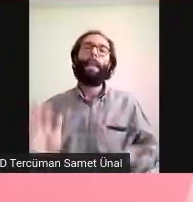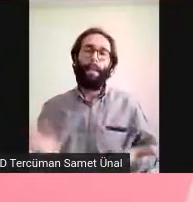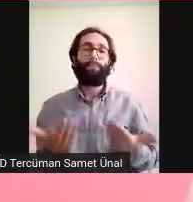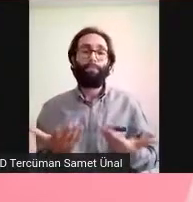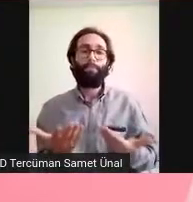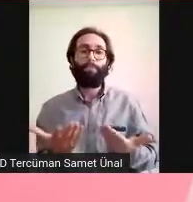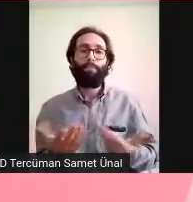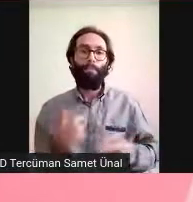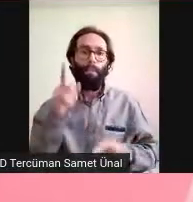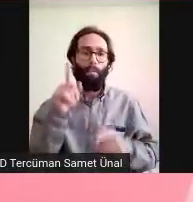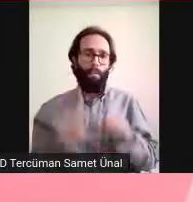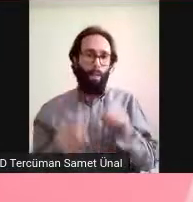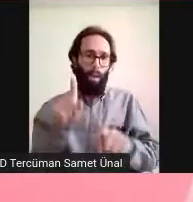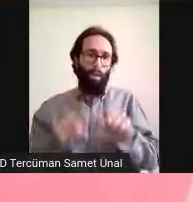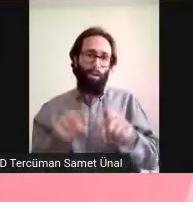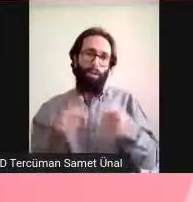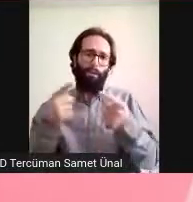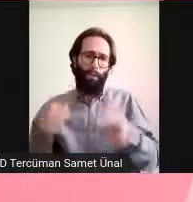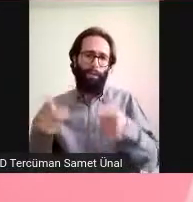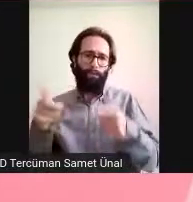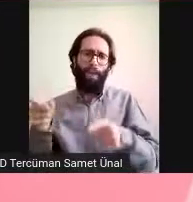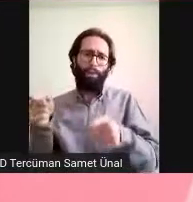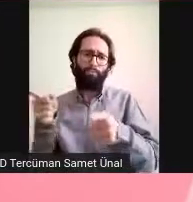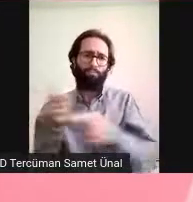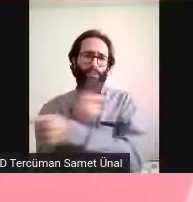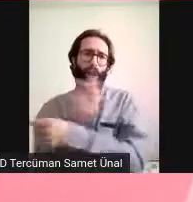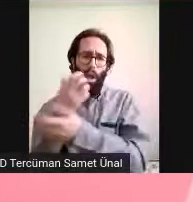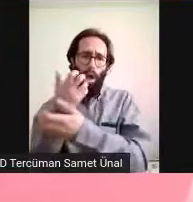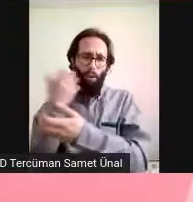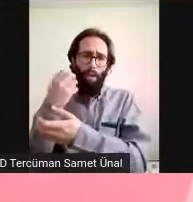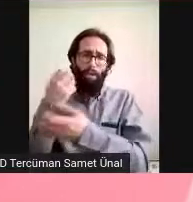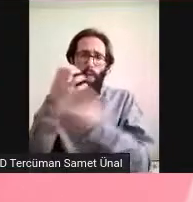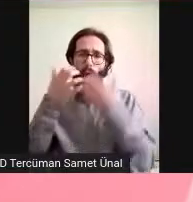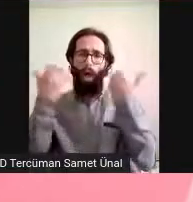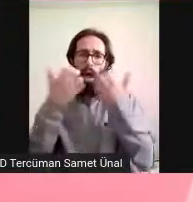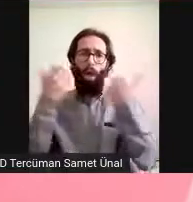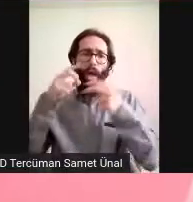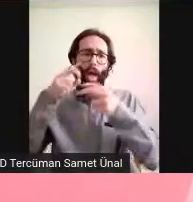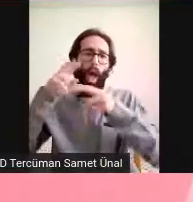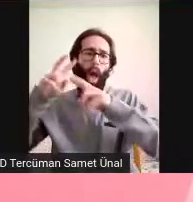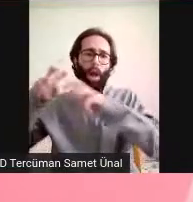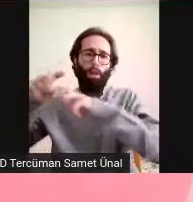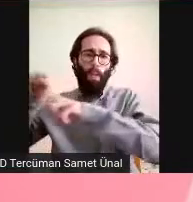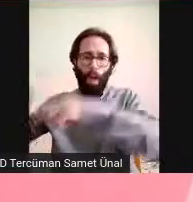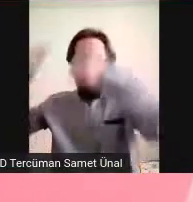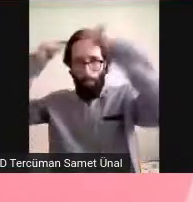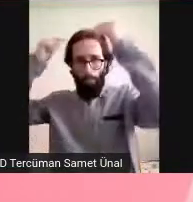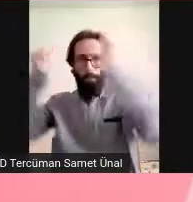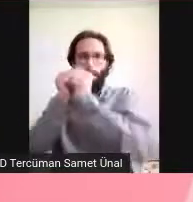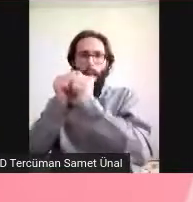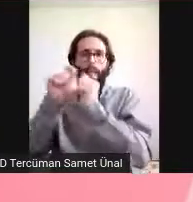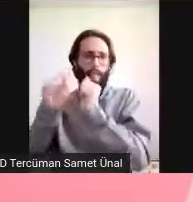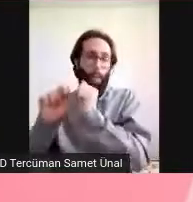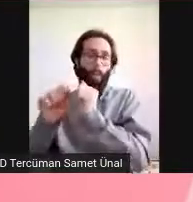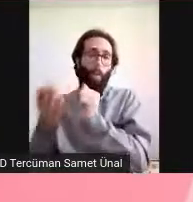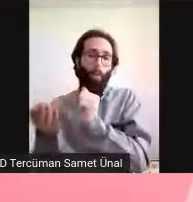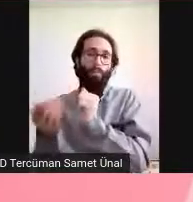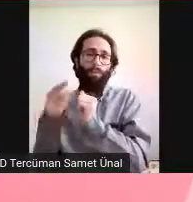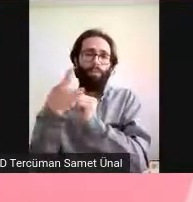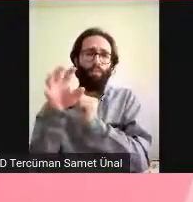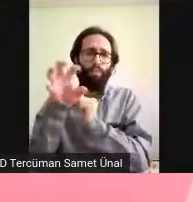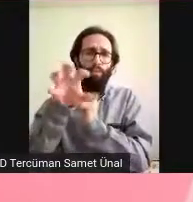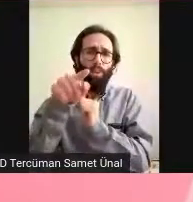baya güzel ve hani beyin araştırmalarının geleceği bunlarda yatıyor. Oklarla